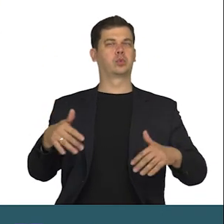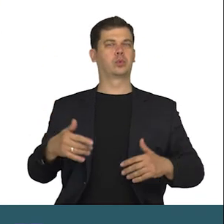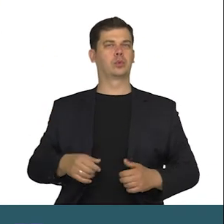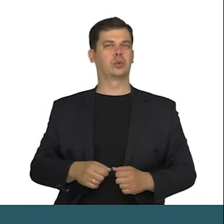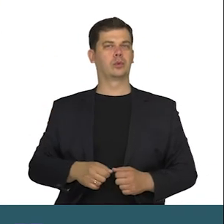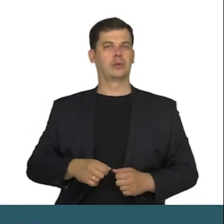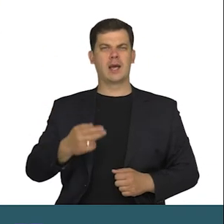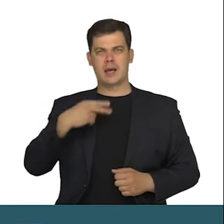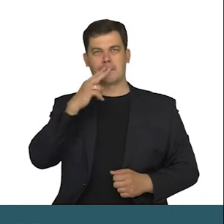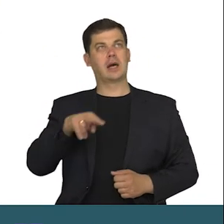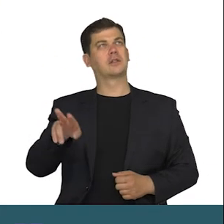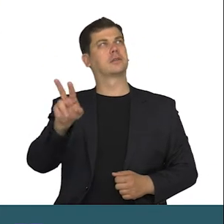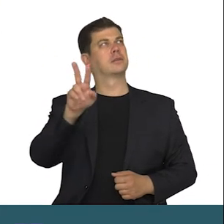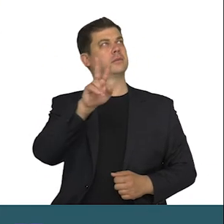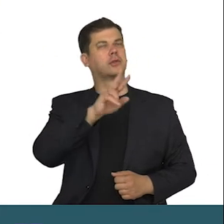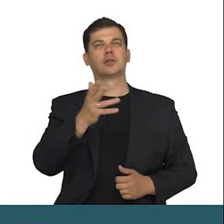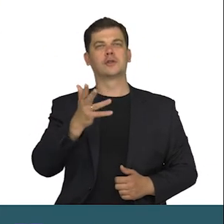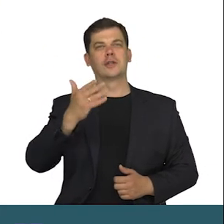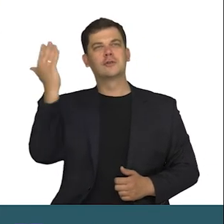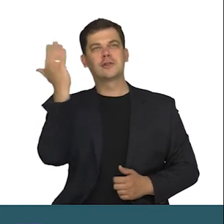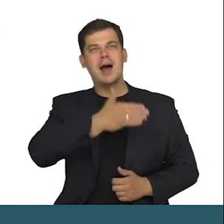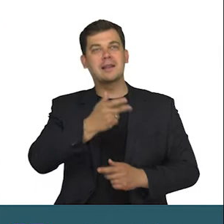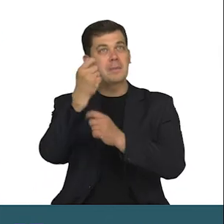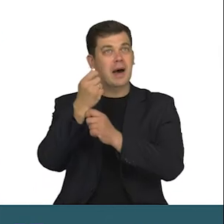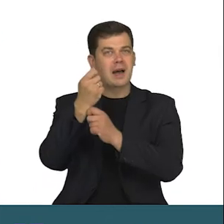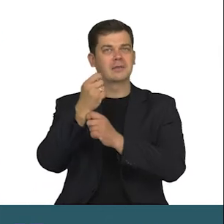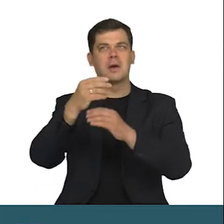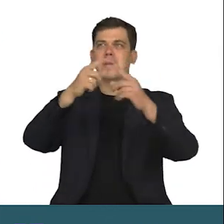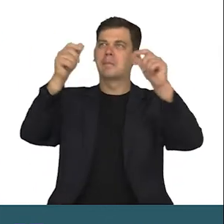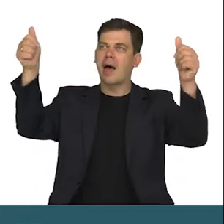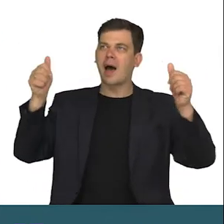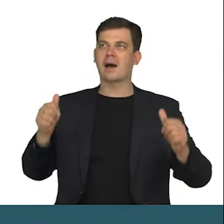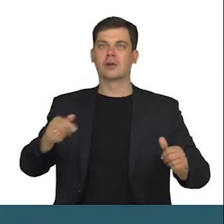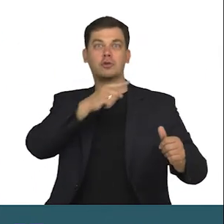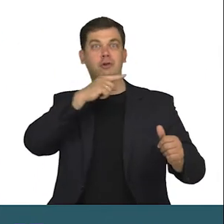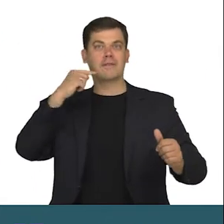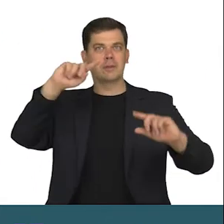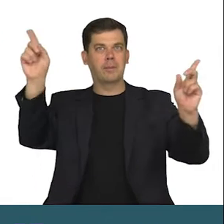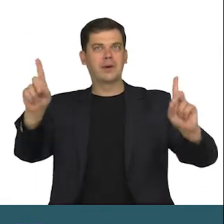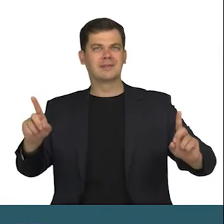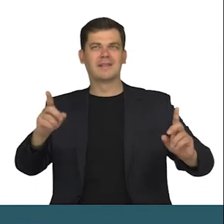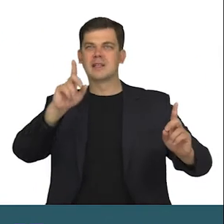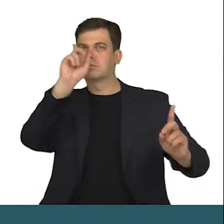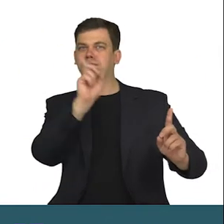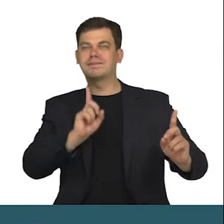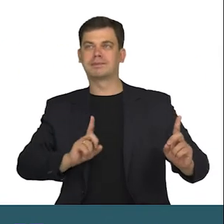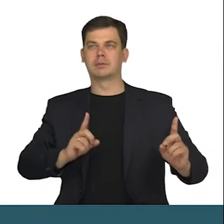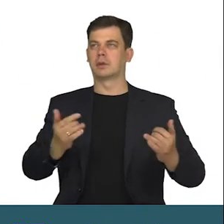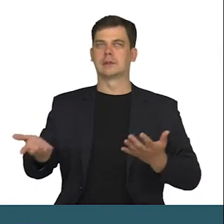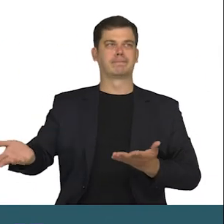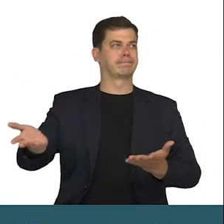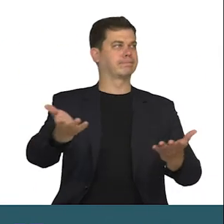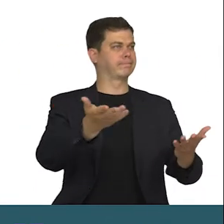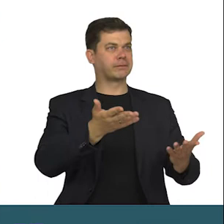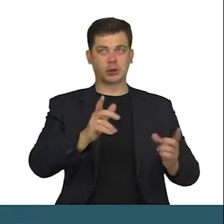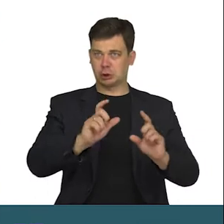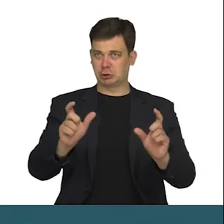Patrzę w górę i szukam czarnych parasolek lub plakatów lub czerwonych błyskawic. Czegokolwiek, co oznaczałoby, że w okolicy